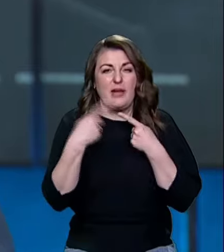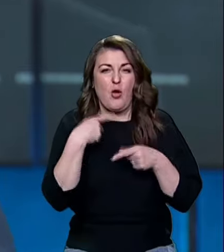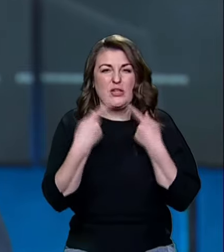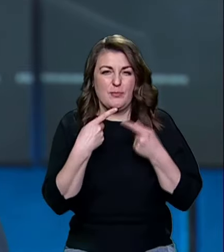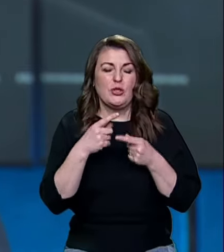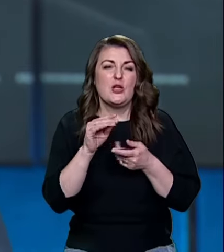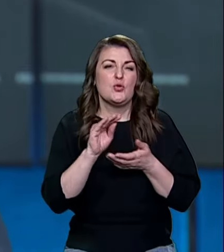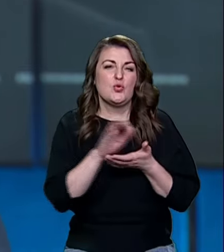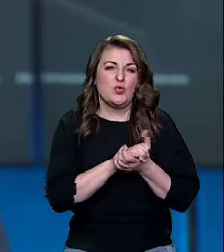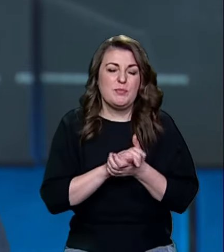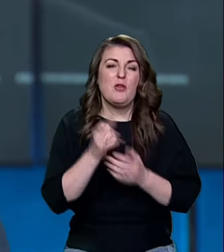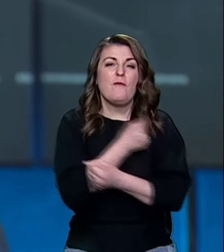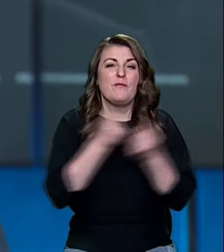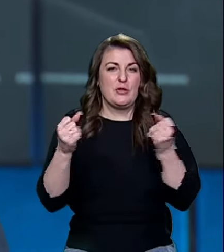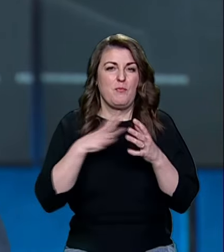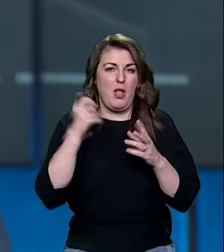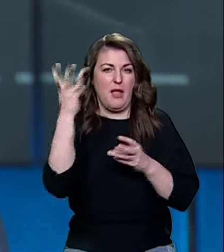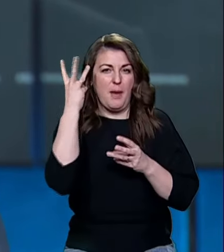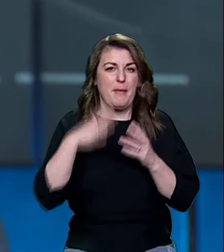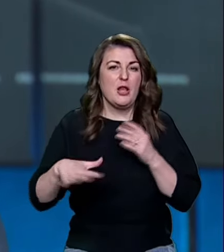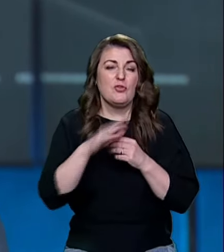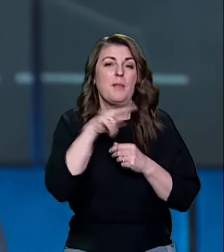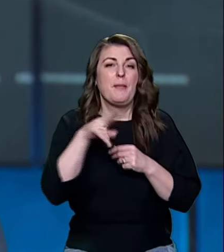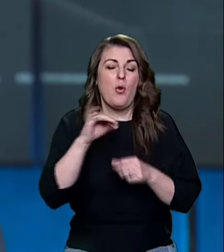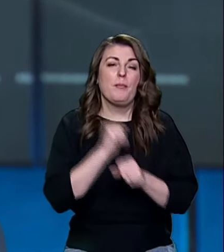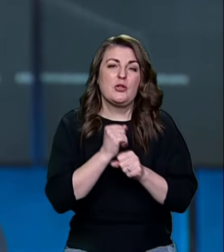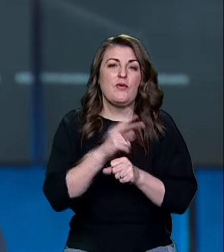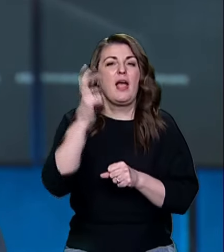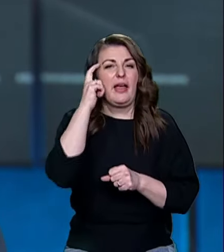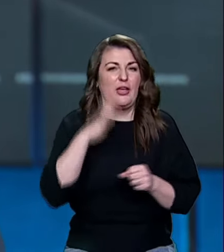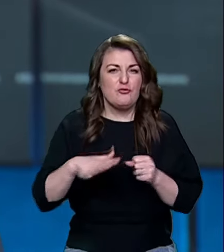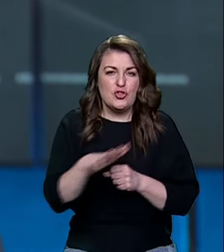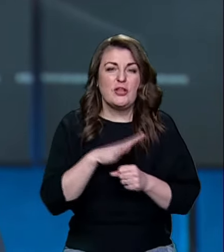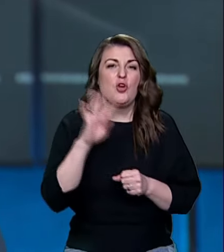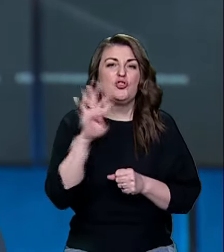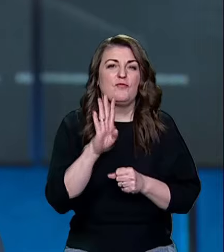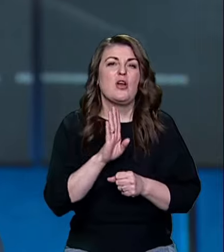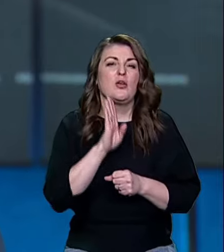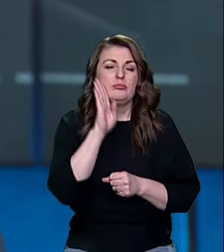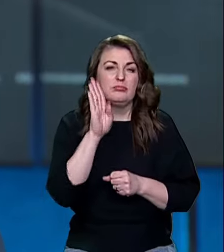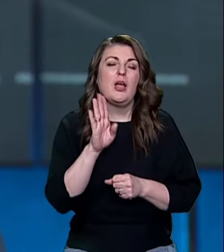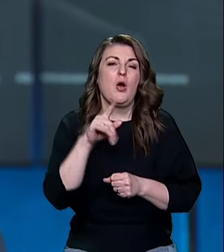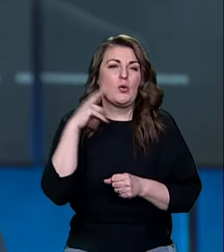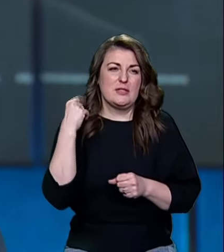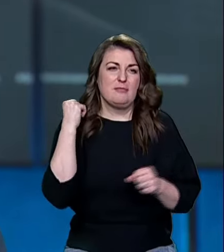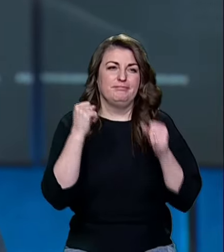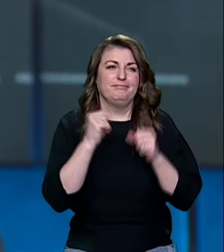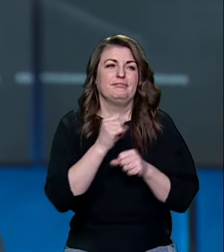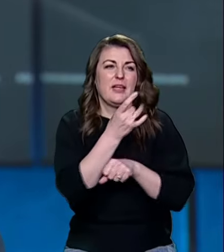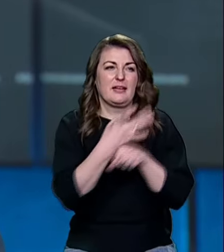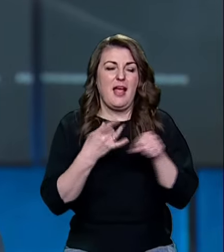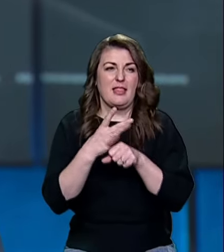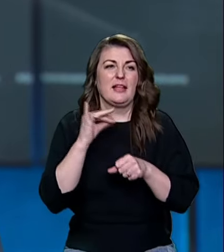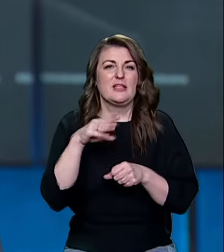Суспільного, вибухи пролунали на Хмельниччині. ППО працювало і на Київщині. О четвертій годині Росія здійснила пуск крилатих